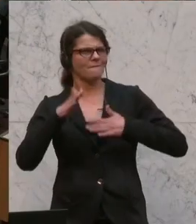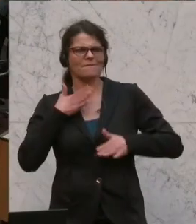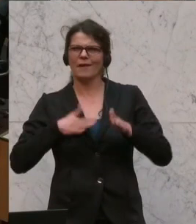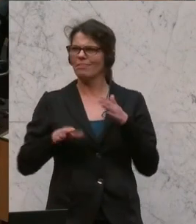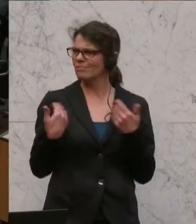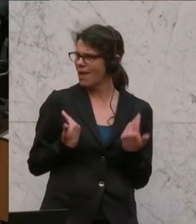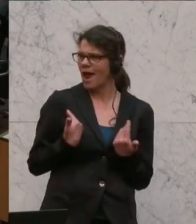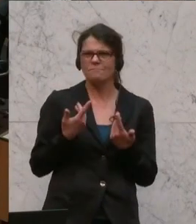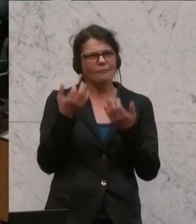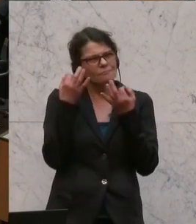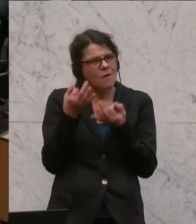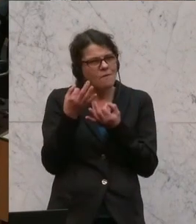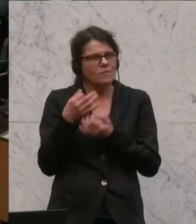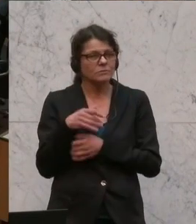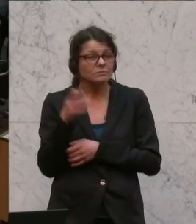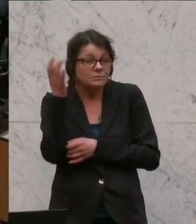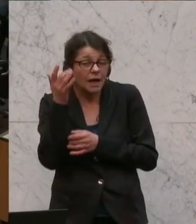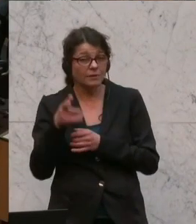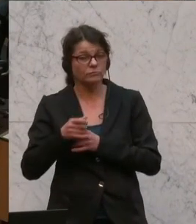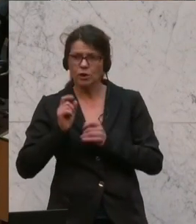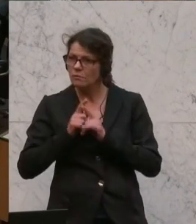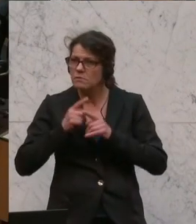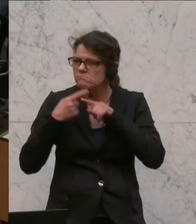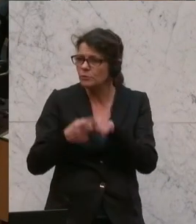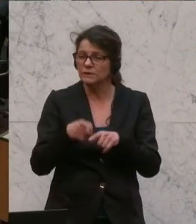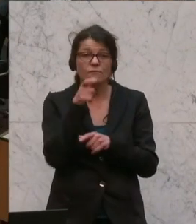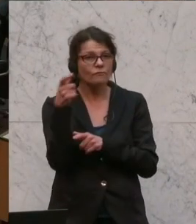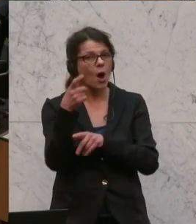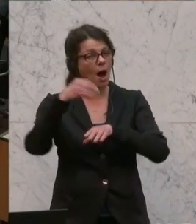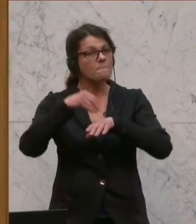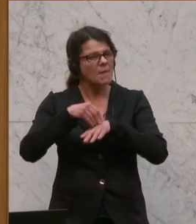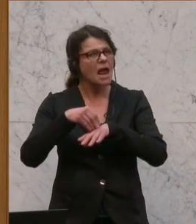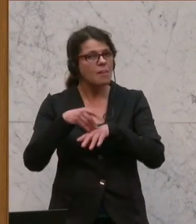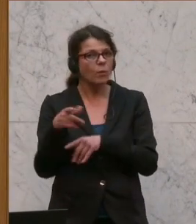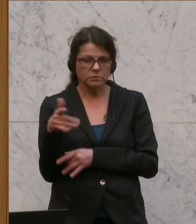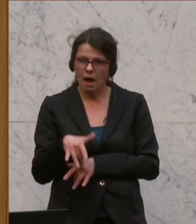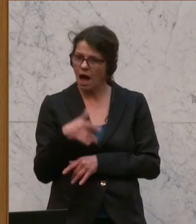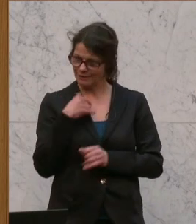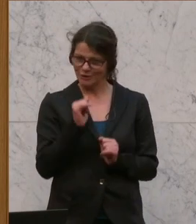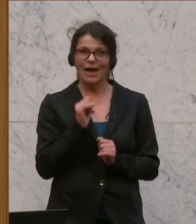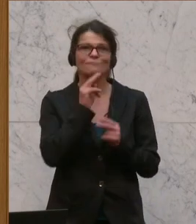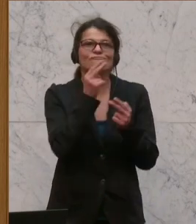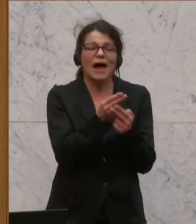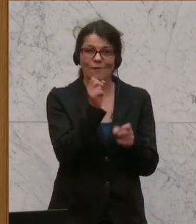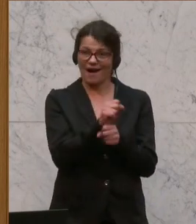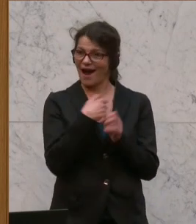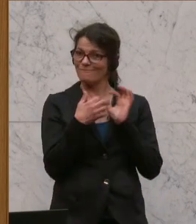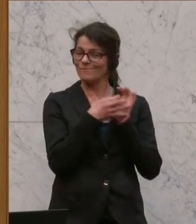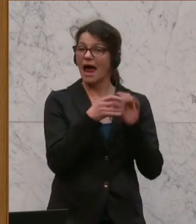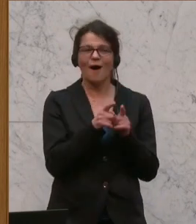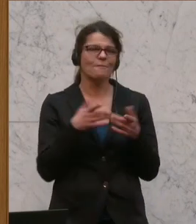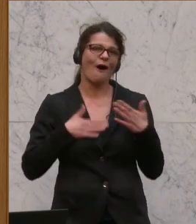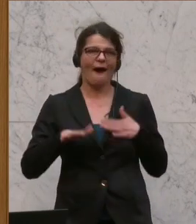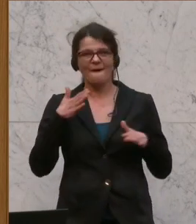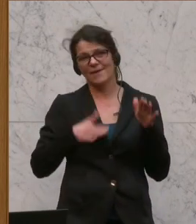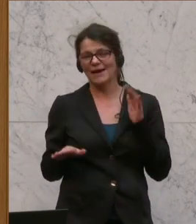einmal eine sehr differenzierte, eine sehr durchaus konstruktive Wortmeldung zu haben, auf die man auch referenzieren kann. Das ist einmal etwas Angenehmes